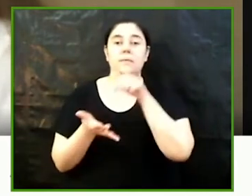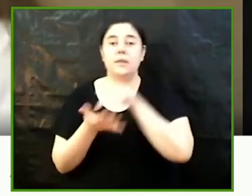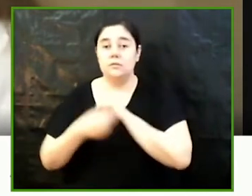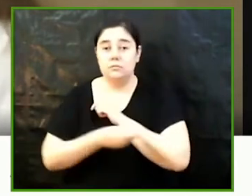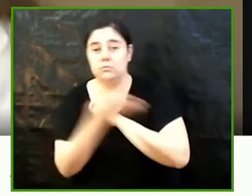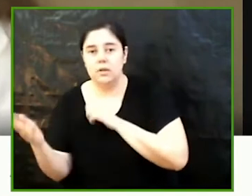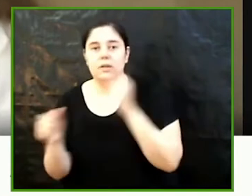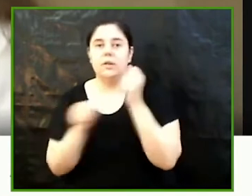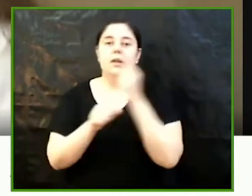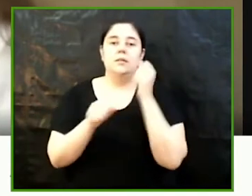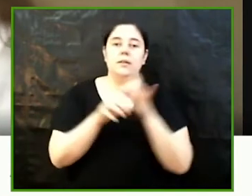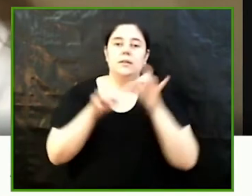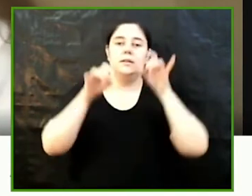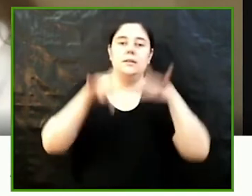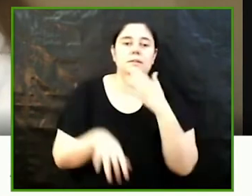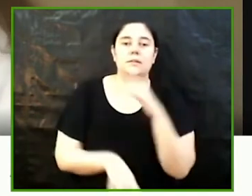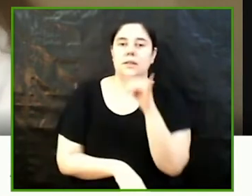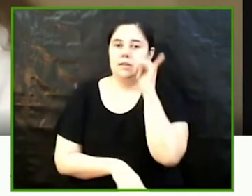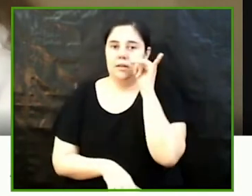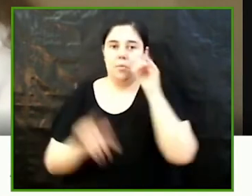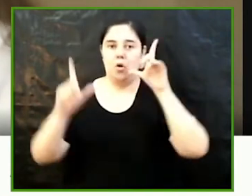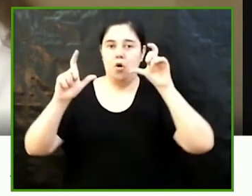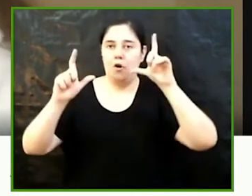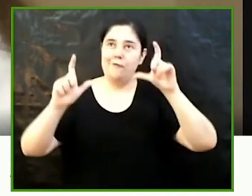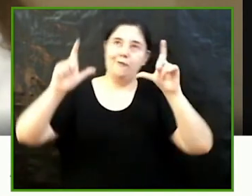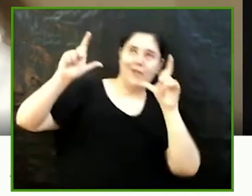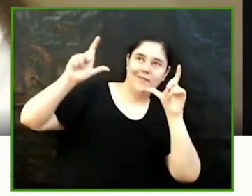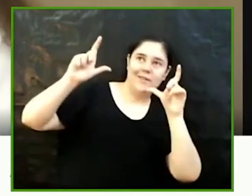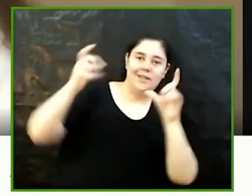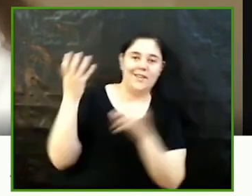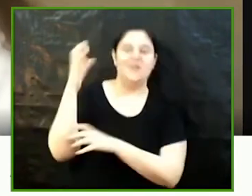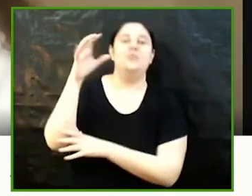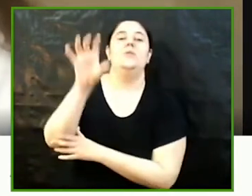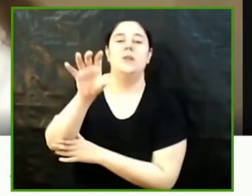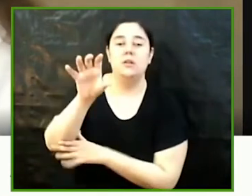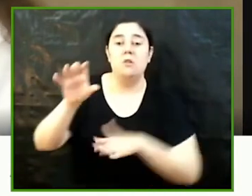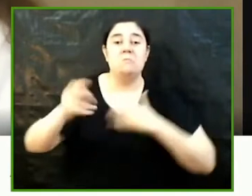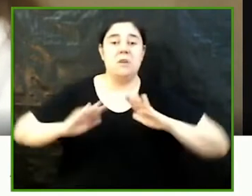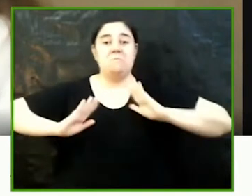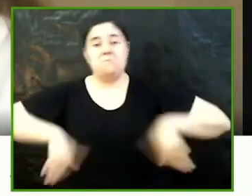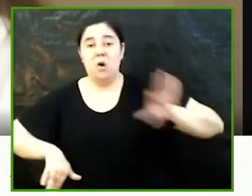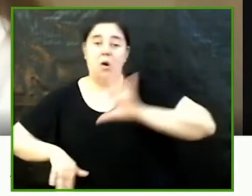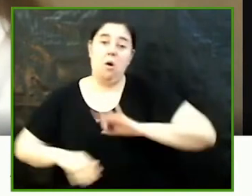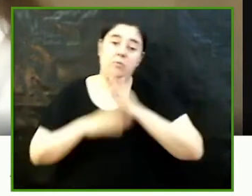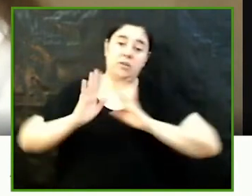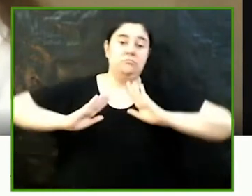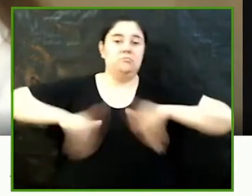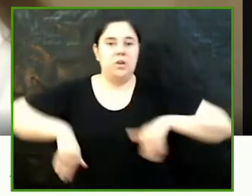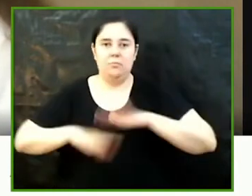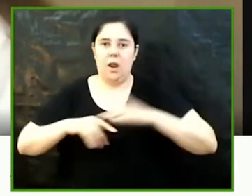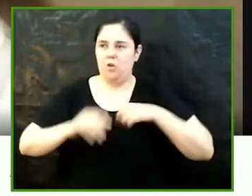tendència que practiquen moltes dones a Instagram fotografiar-se i publicar-se parcial o totalment despullades com a estratègia d'empoderament